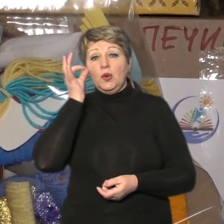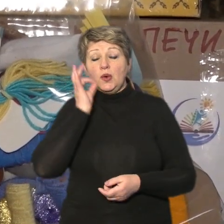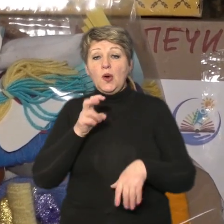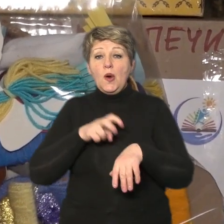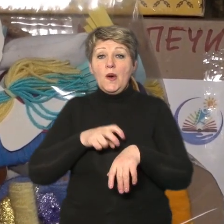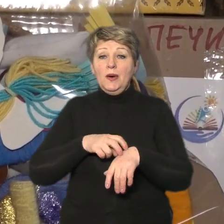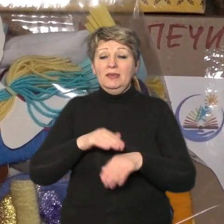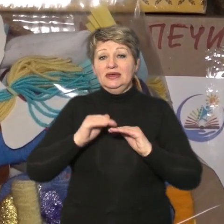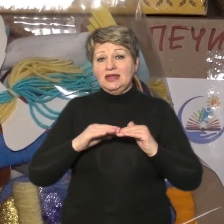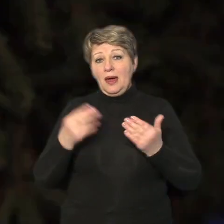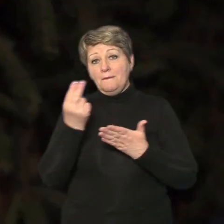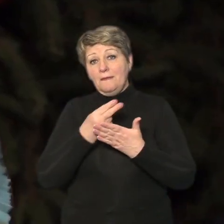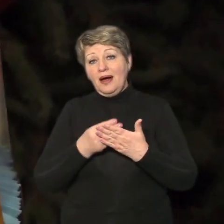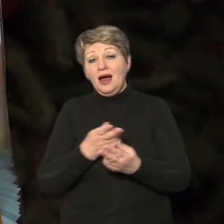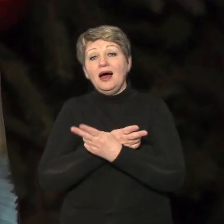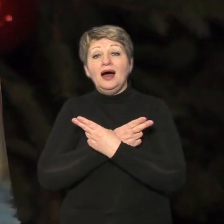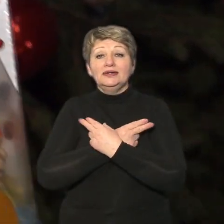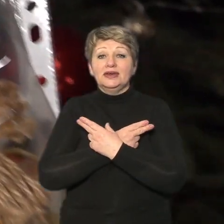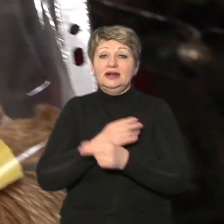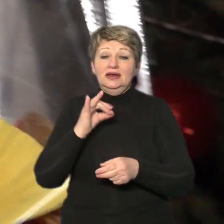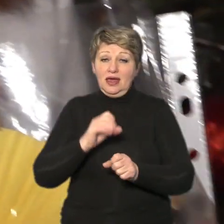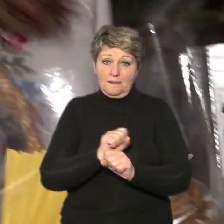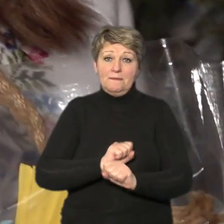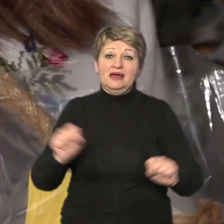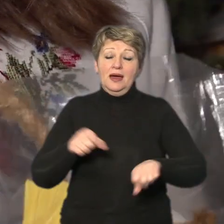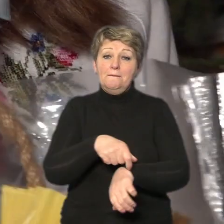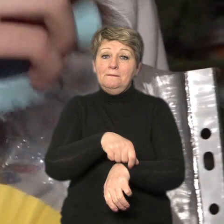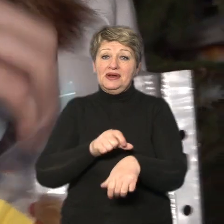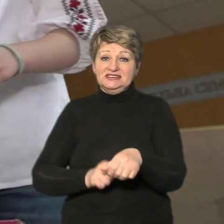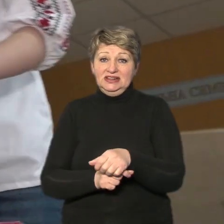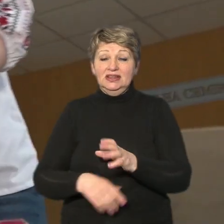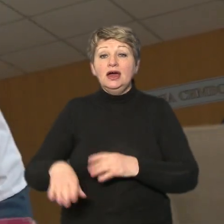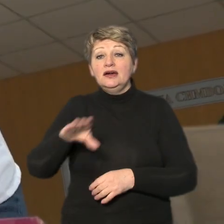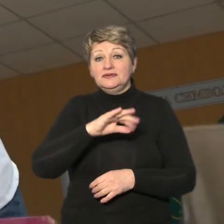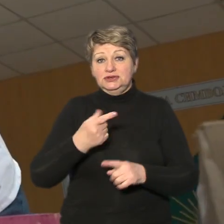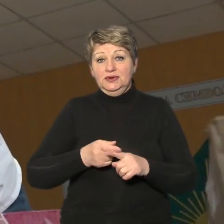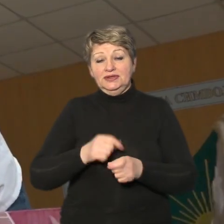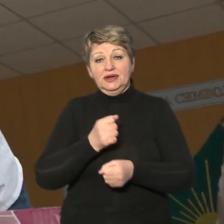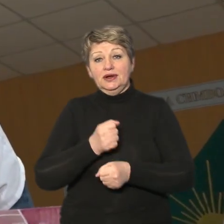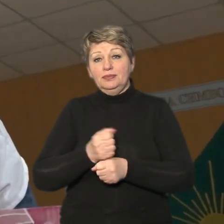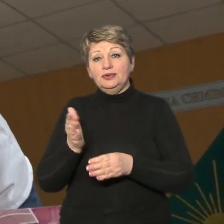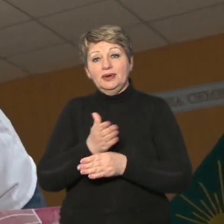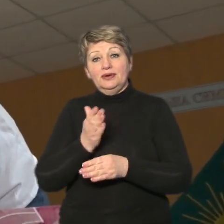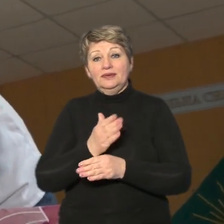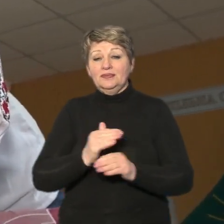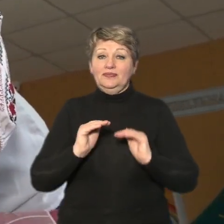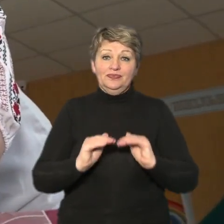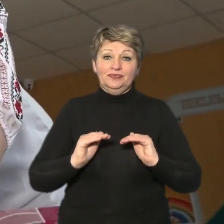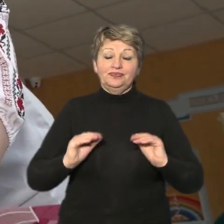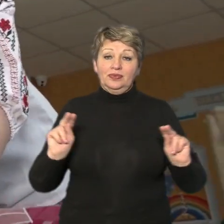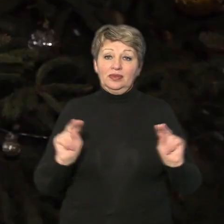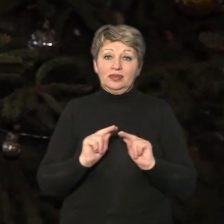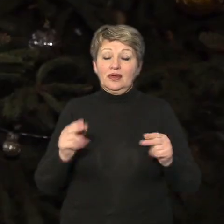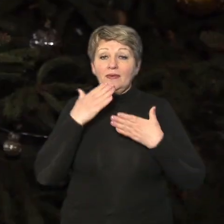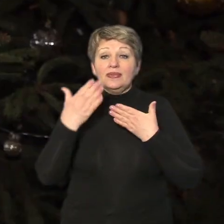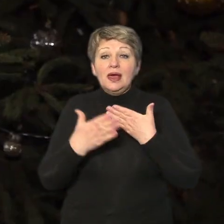дитячі малюнки паперові анголятка та патріотичні браслети усе це робота школярів вони волонтерять після уроків і так наближають